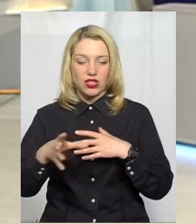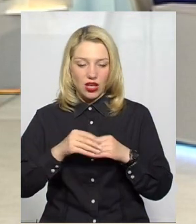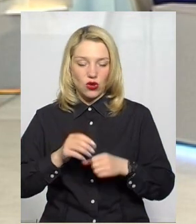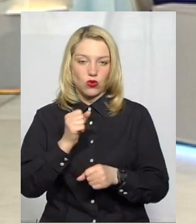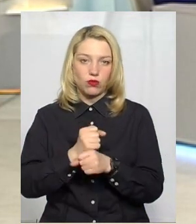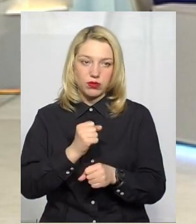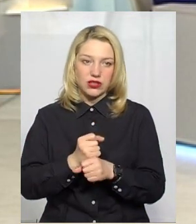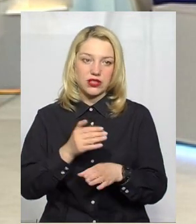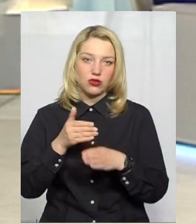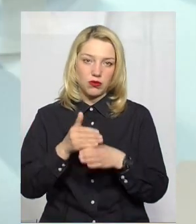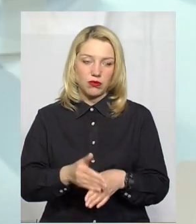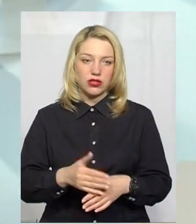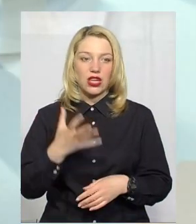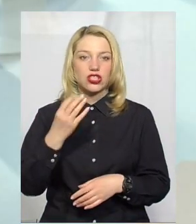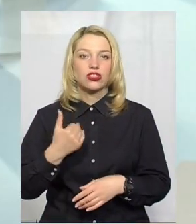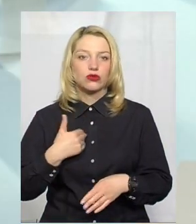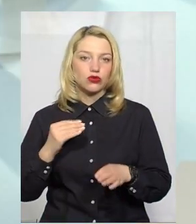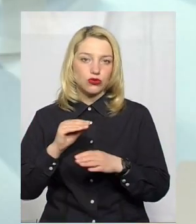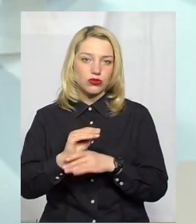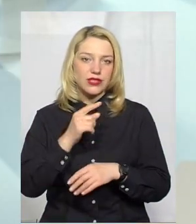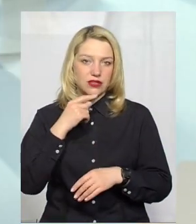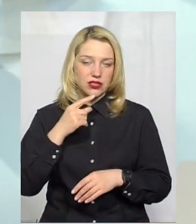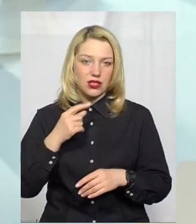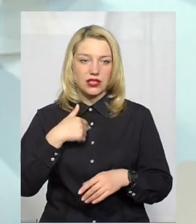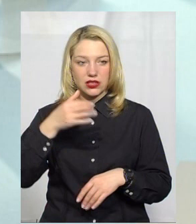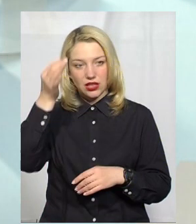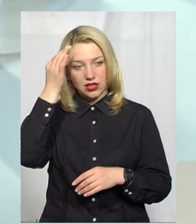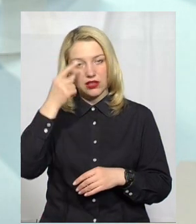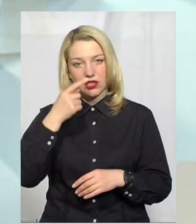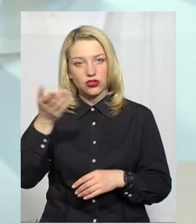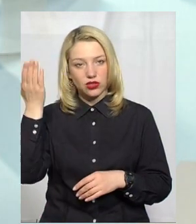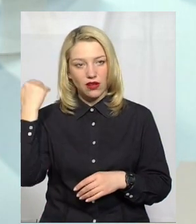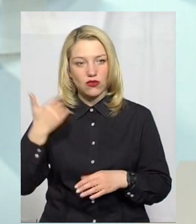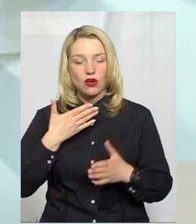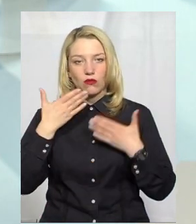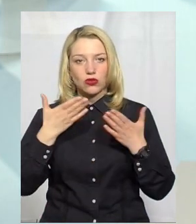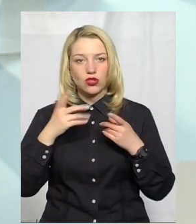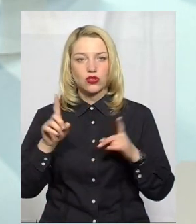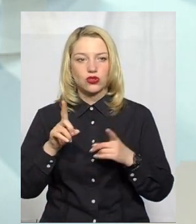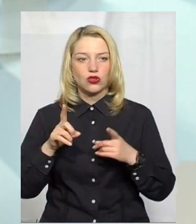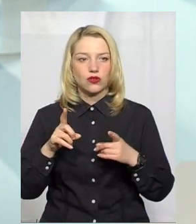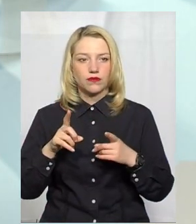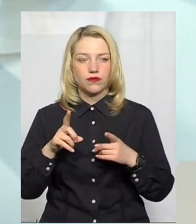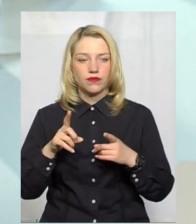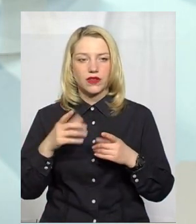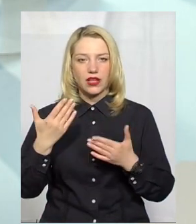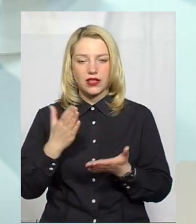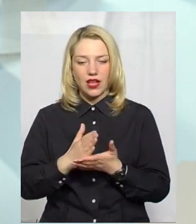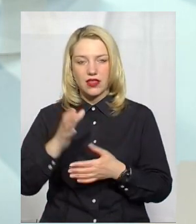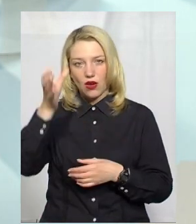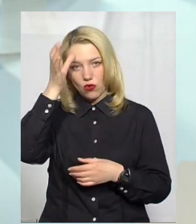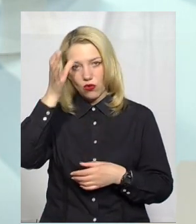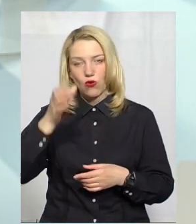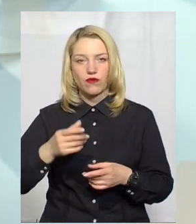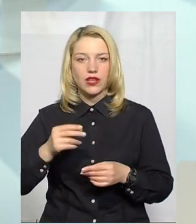допомагати. Хочу ще сказати, згадалася, нещодавно прочитала, що є вже наукові дослідження про те,